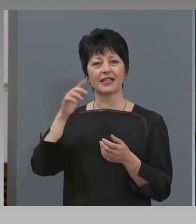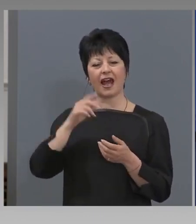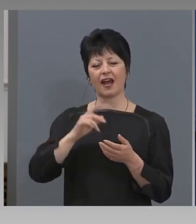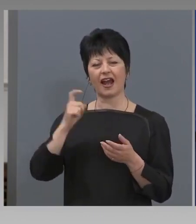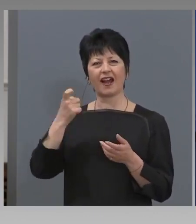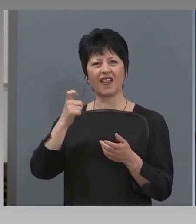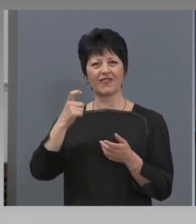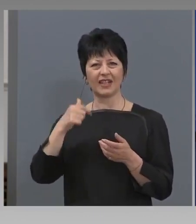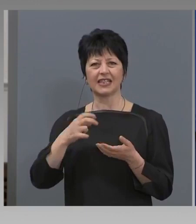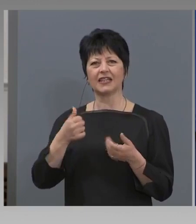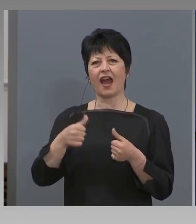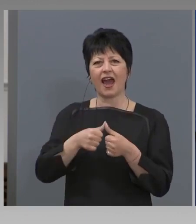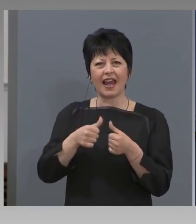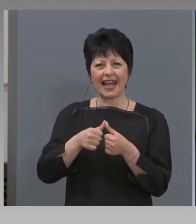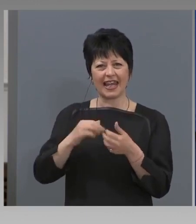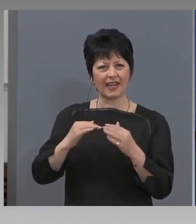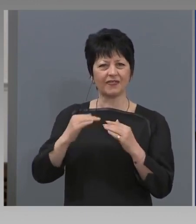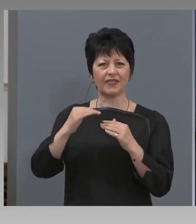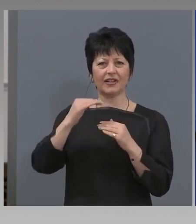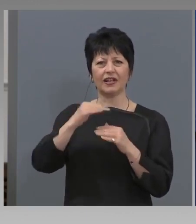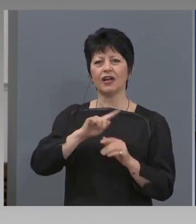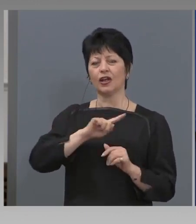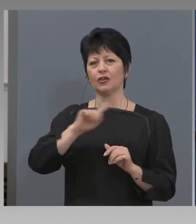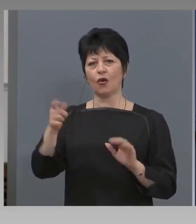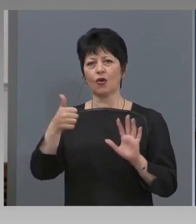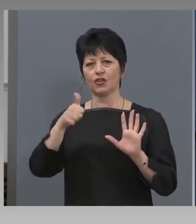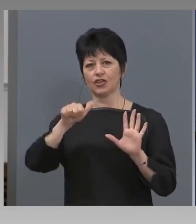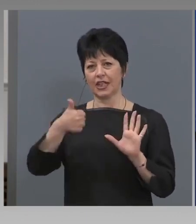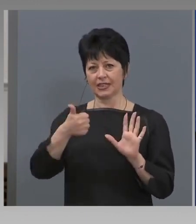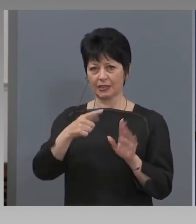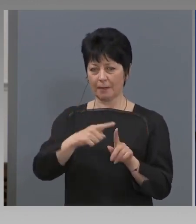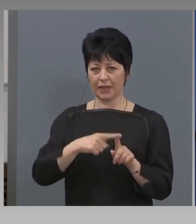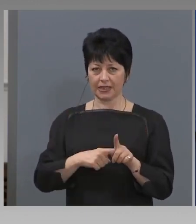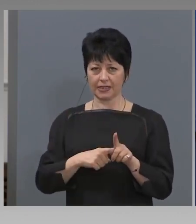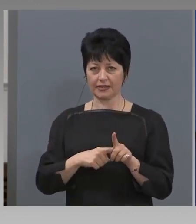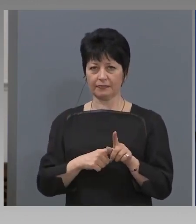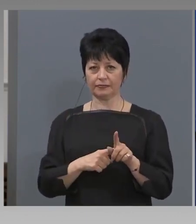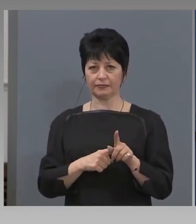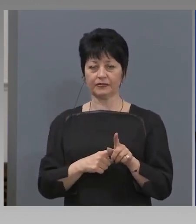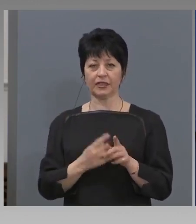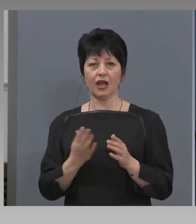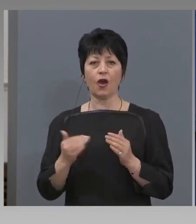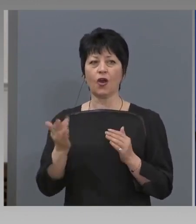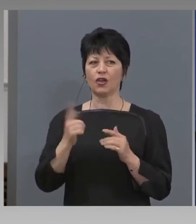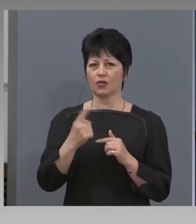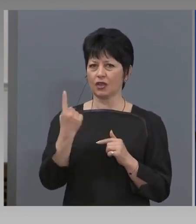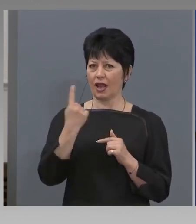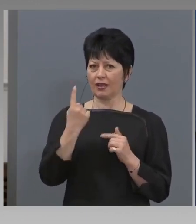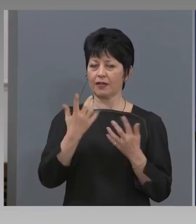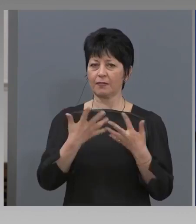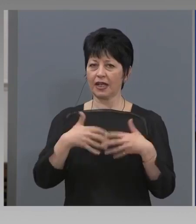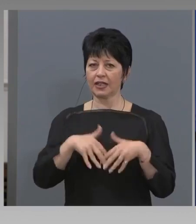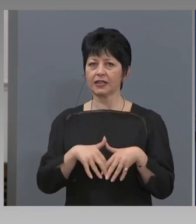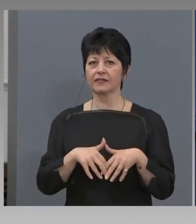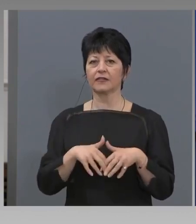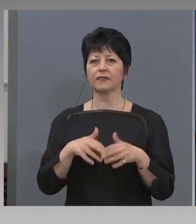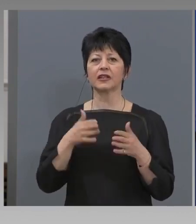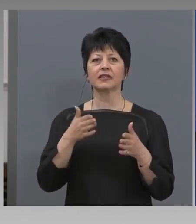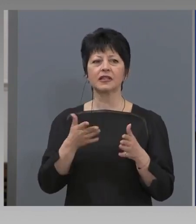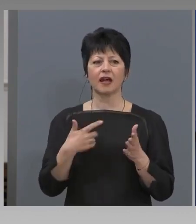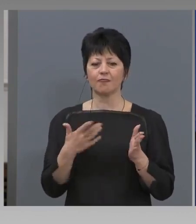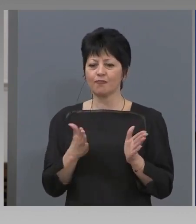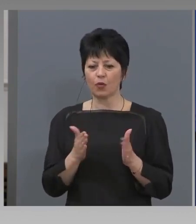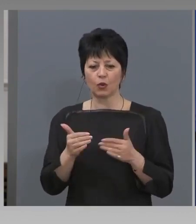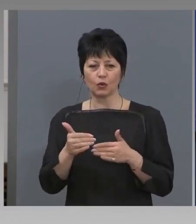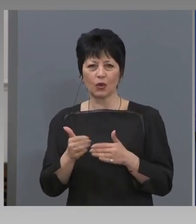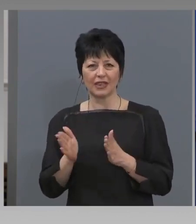месеца, от срочване на главници до 6 месеца и още един механизъм, което е за револювиращи продукти.